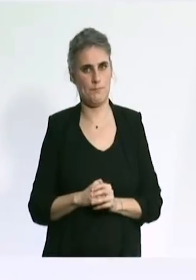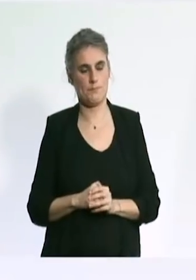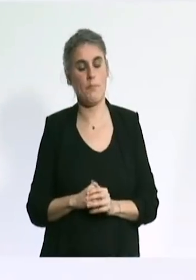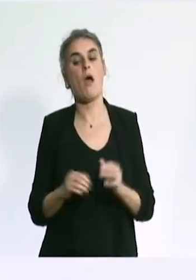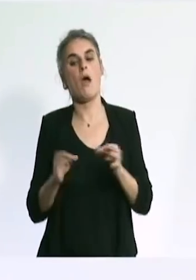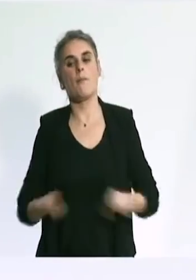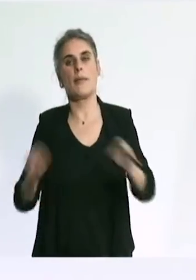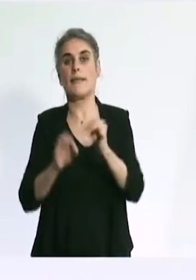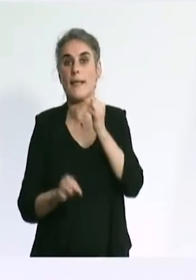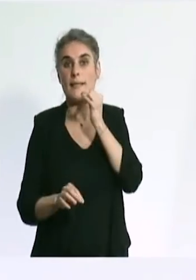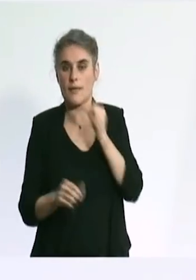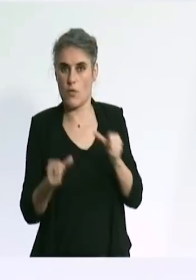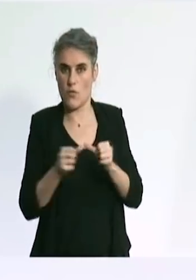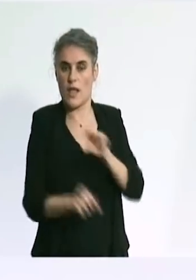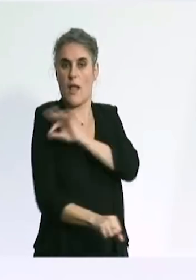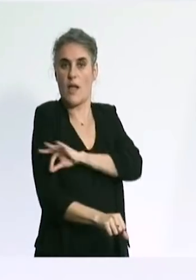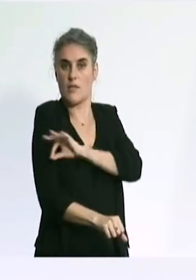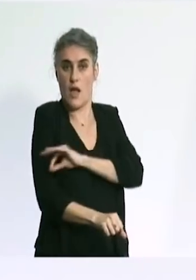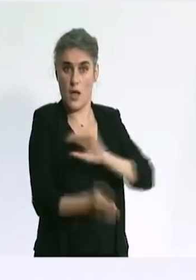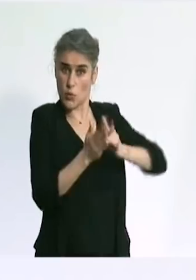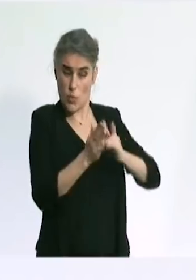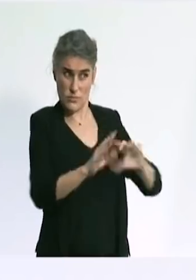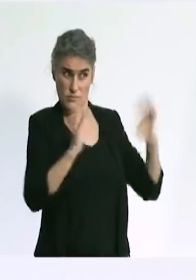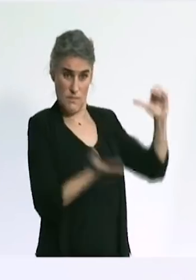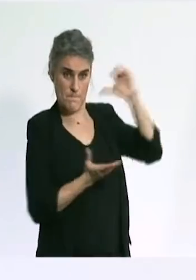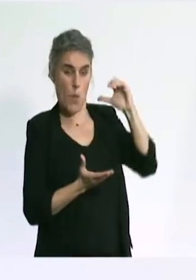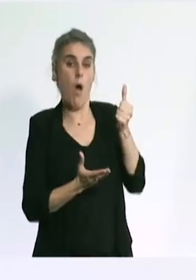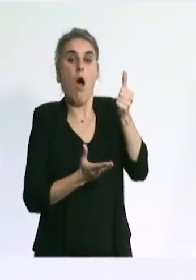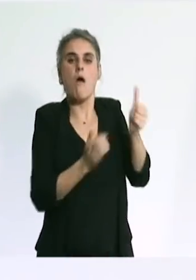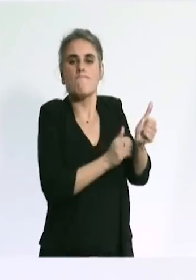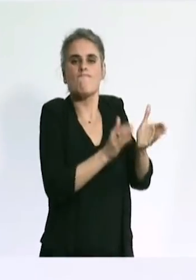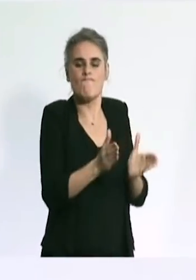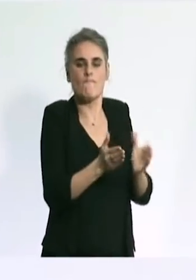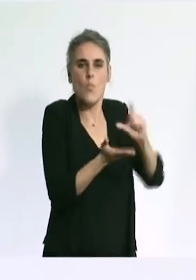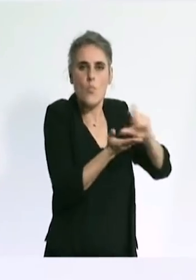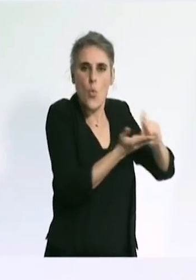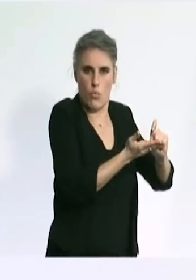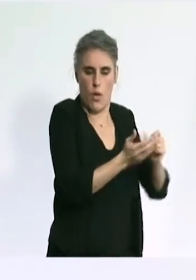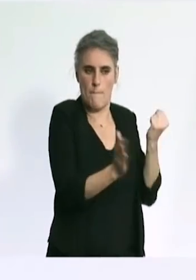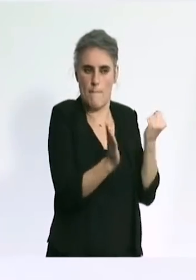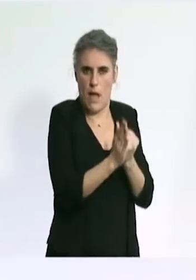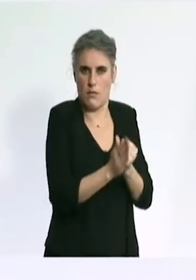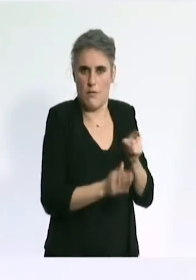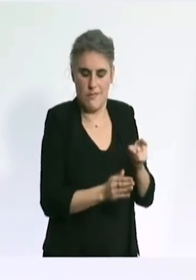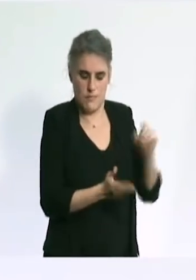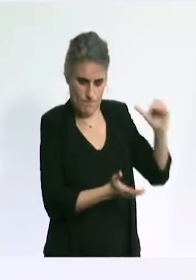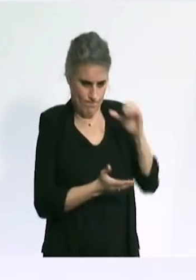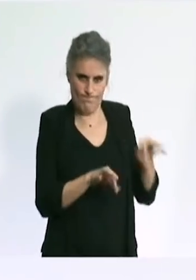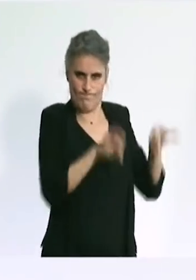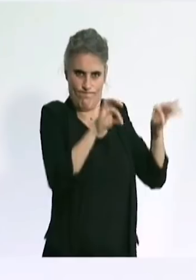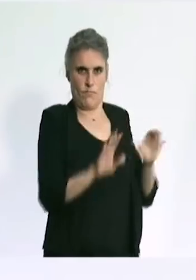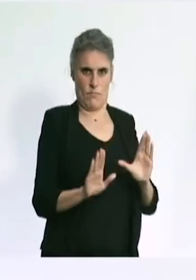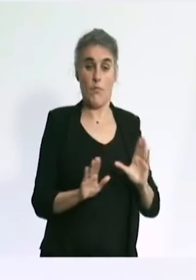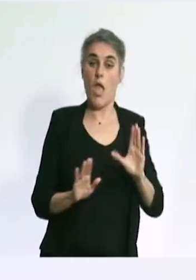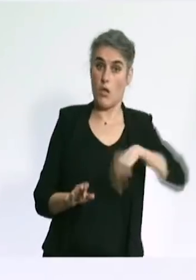quant à elle, un lot seulement de ces vaccins pour analyse, un lot qui n'est pas utilisé sur le territoire français. J'ai saisi dès ce midi l